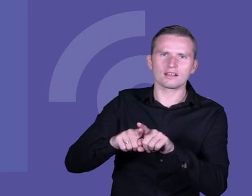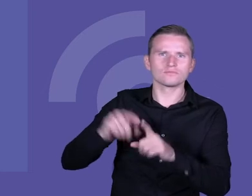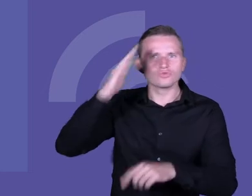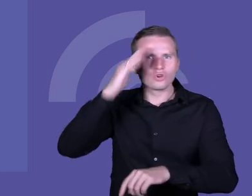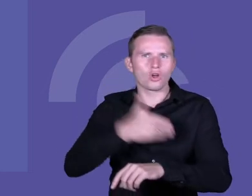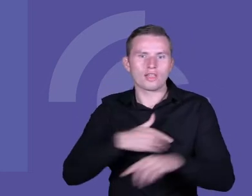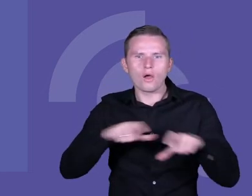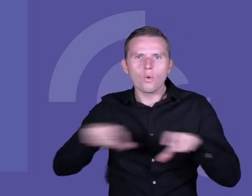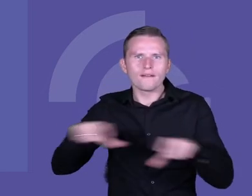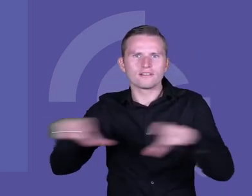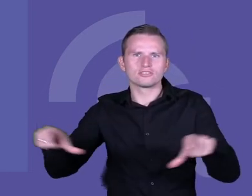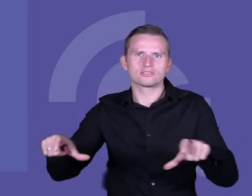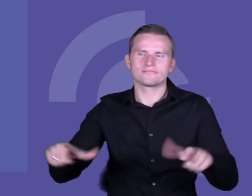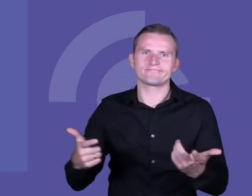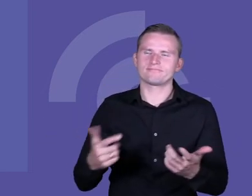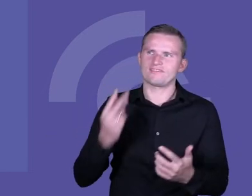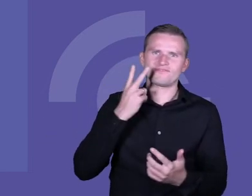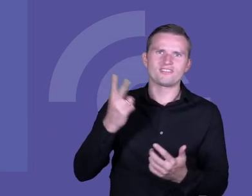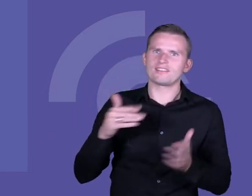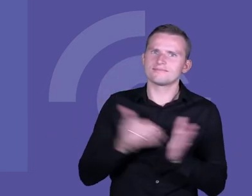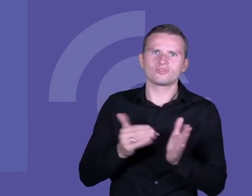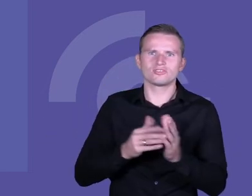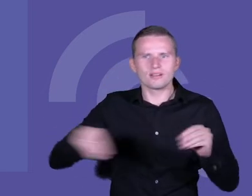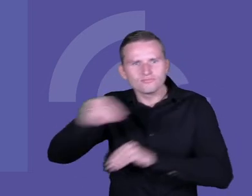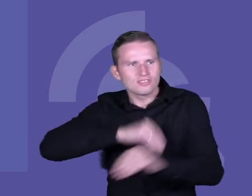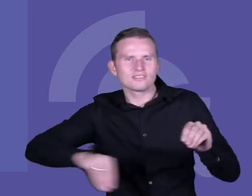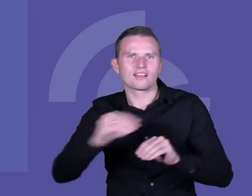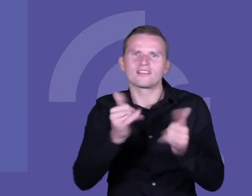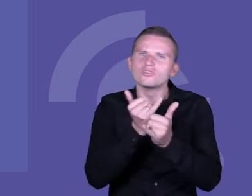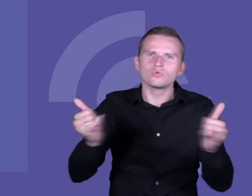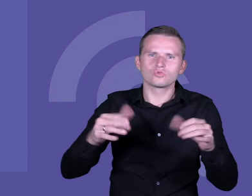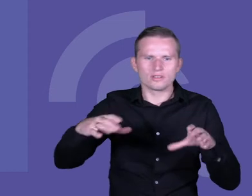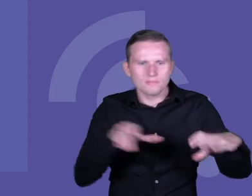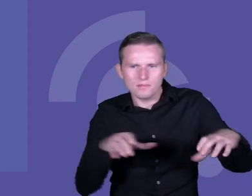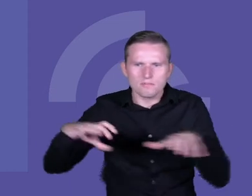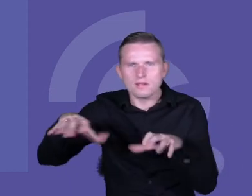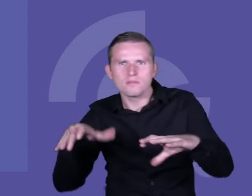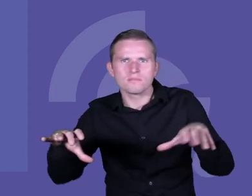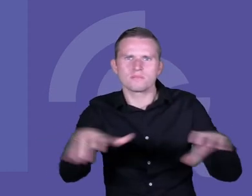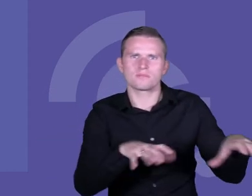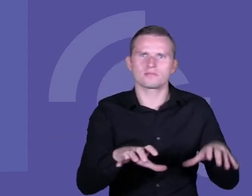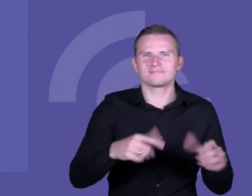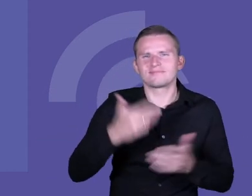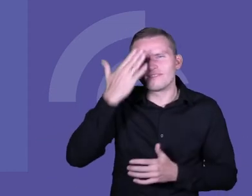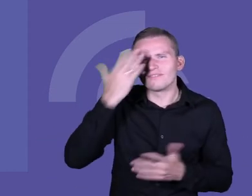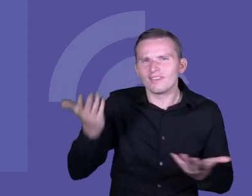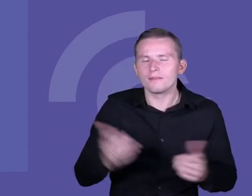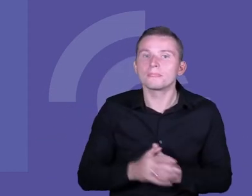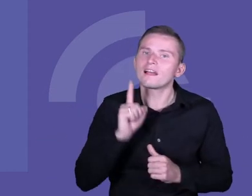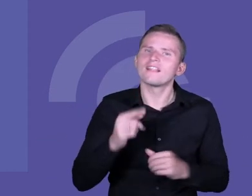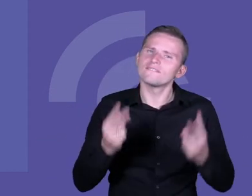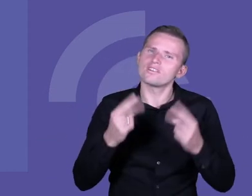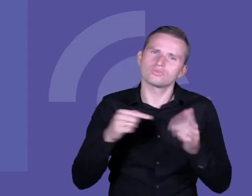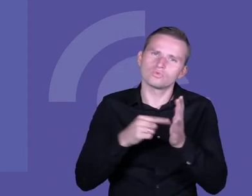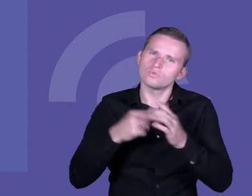przestawiać, aż się proszą, żeby tworzyć z nich różnorodne ustawienia. To jest oczywiste, ale powiedzmy to, spójrzmy,